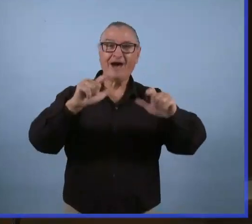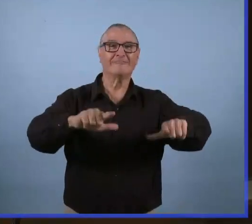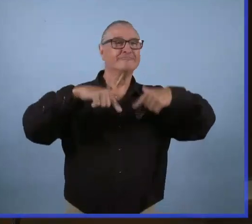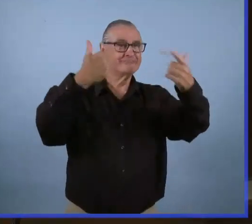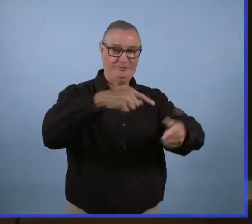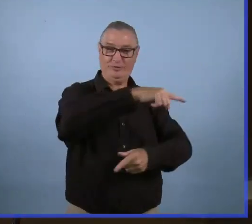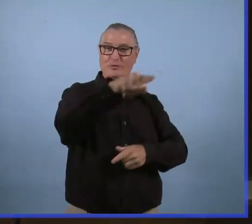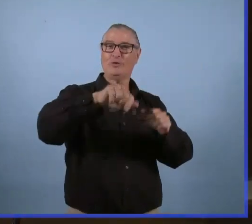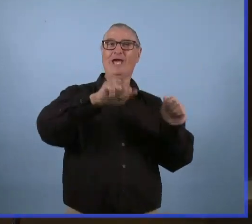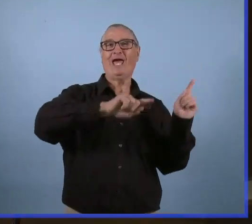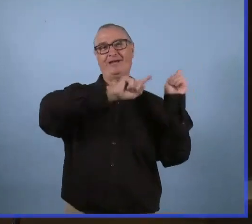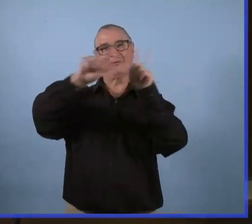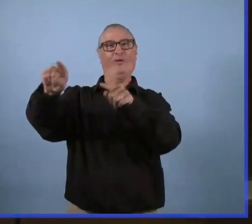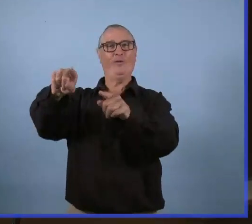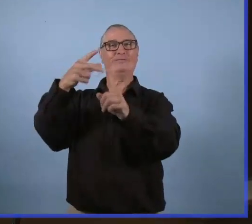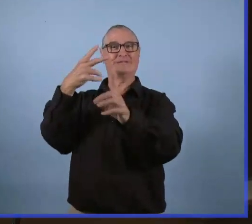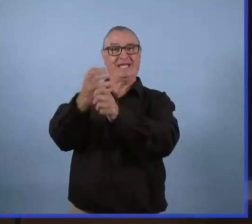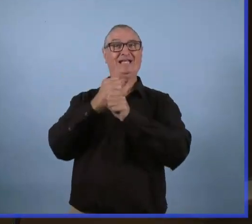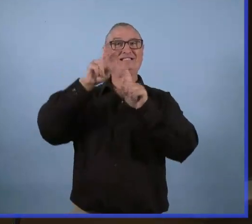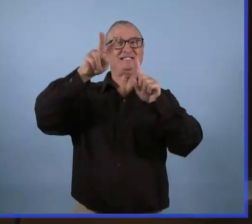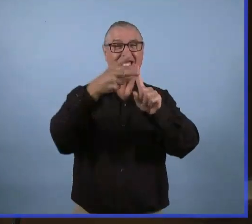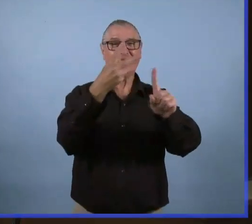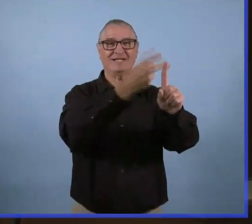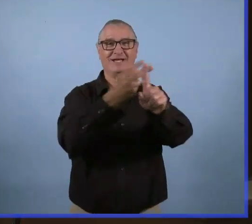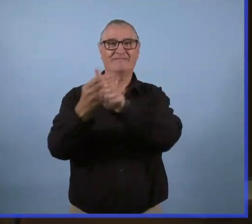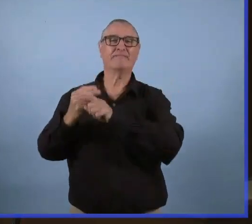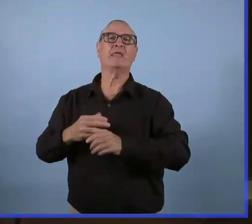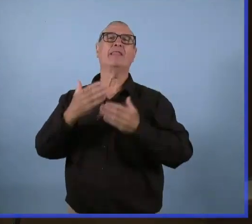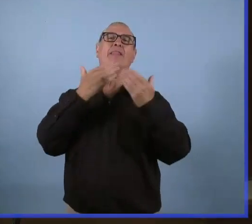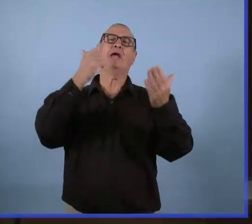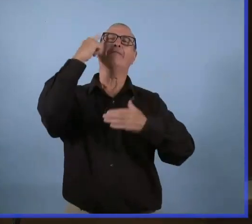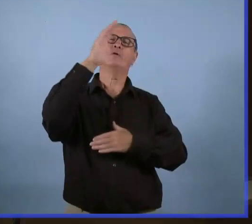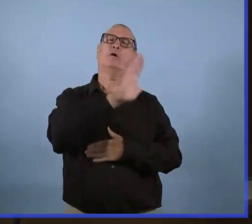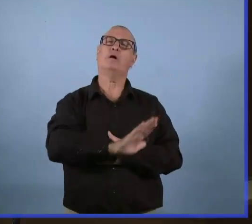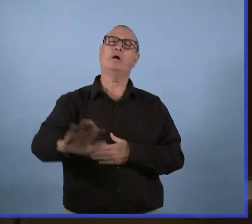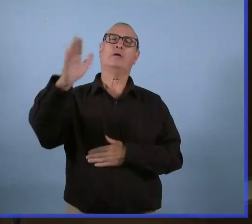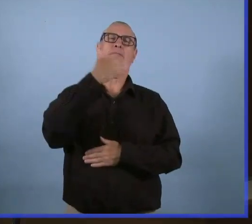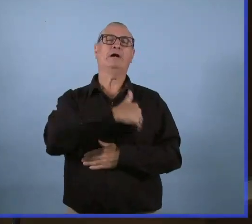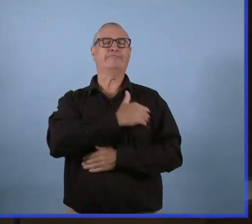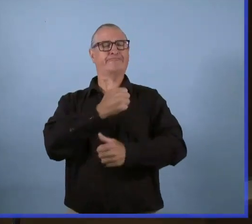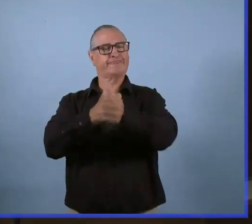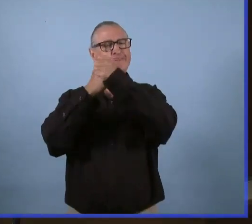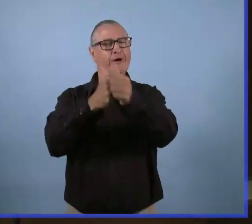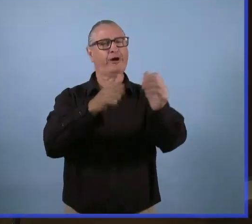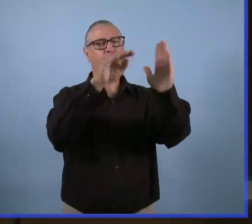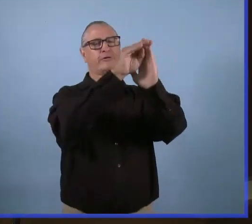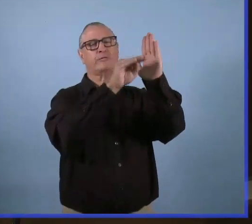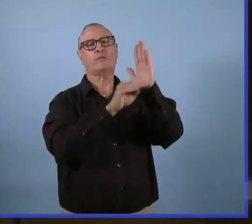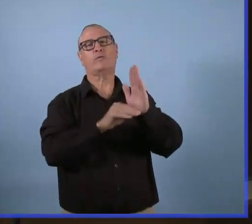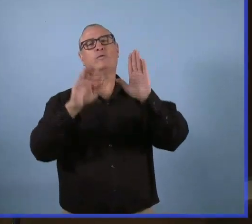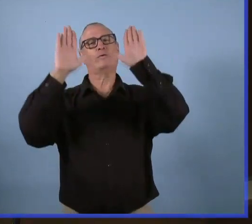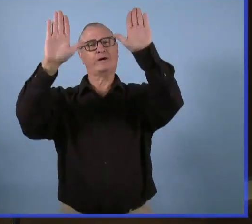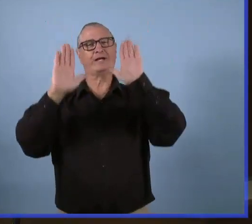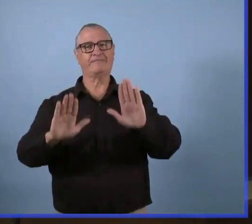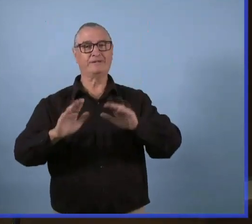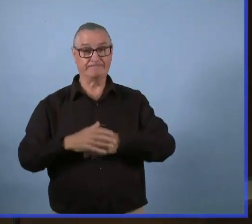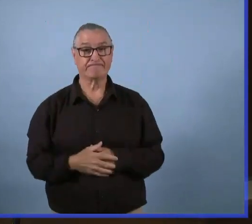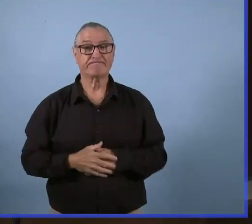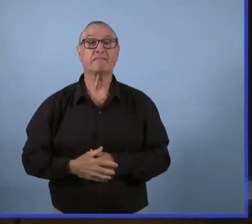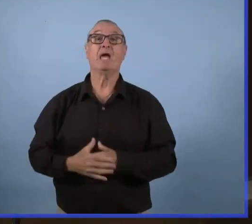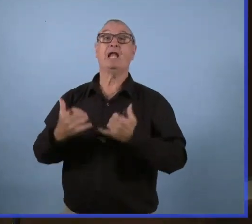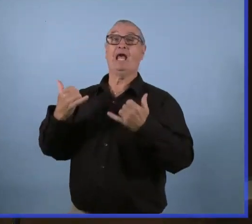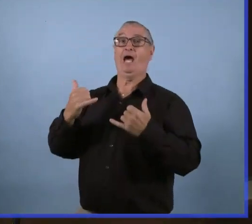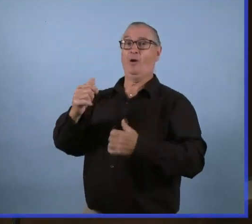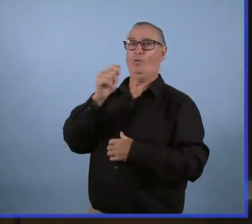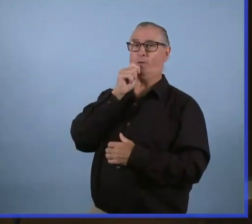Merci. Un rappel aux journalistes en ligne, vous avez une question préliminaire et une question de suivi. Pour